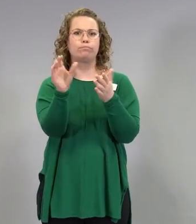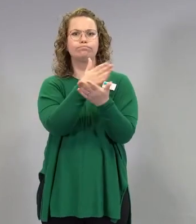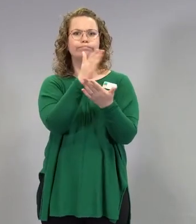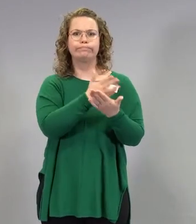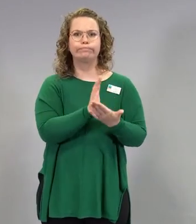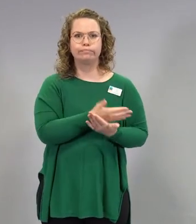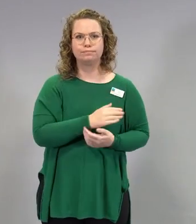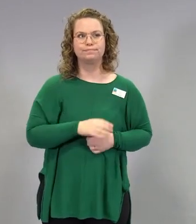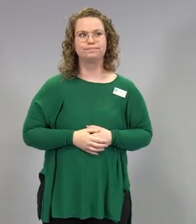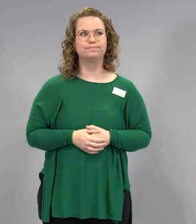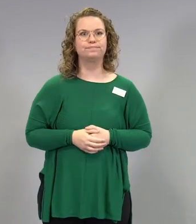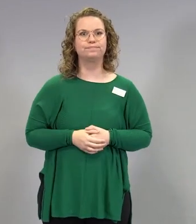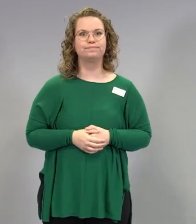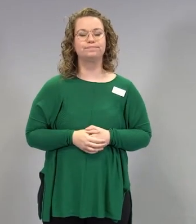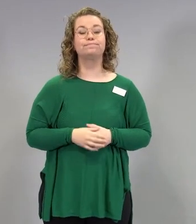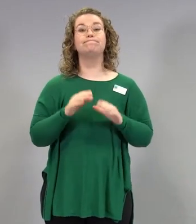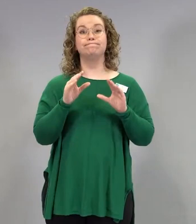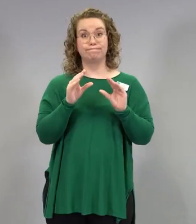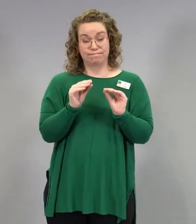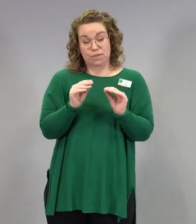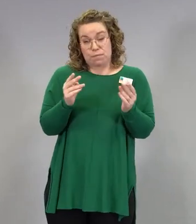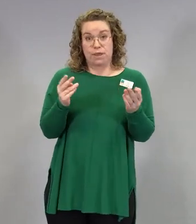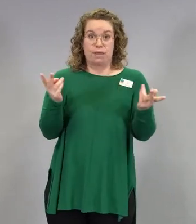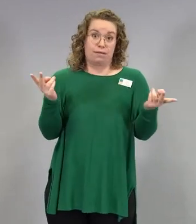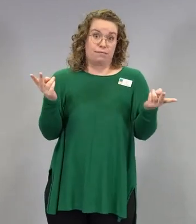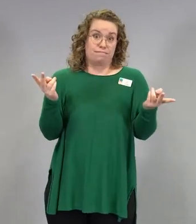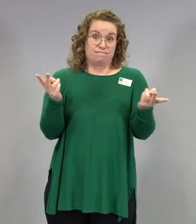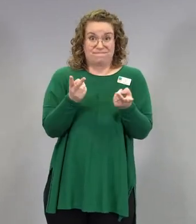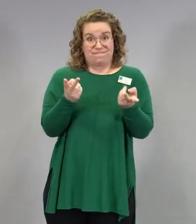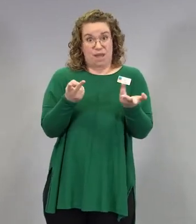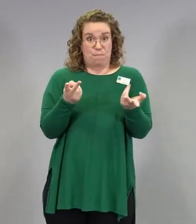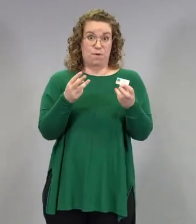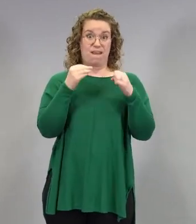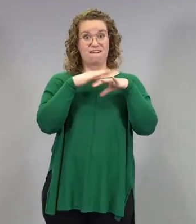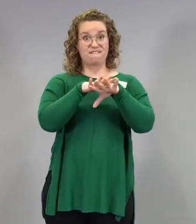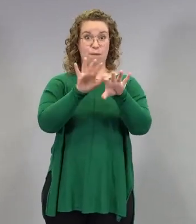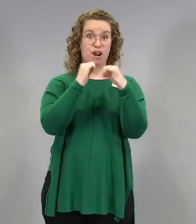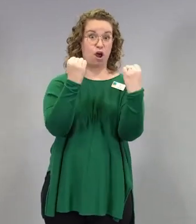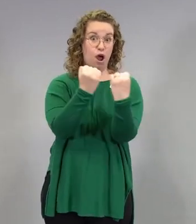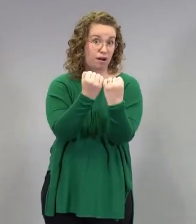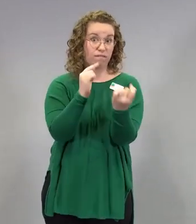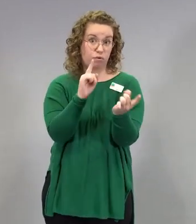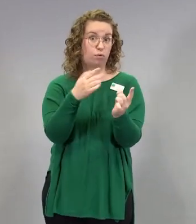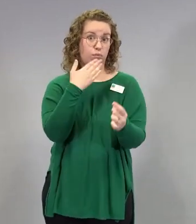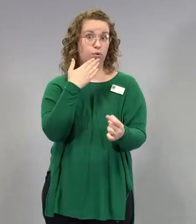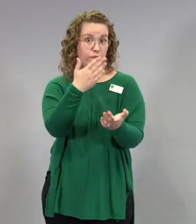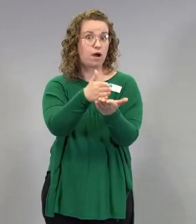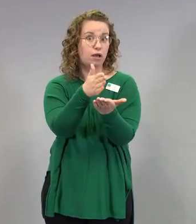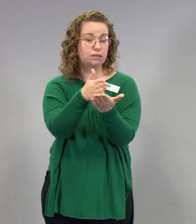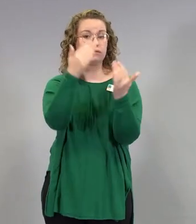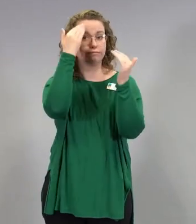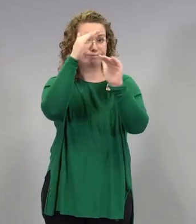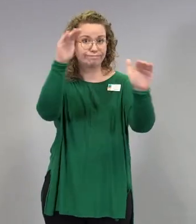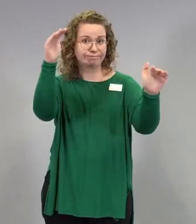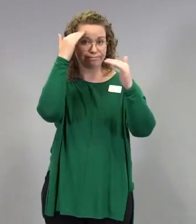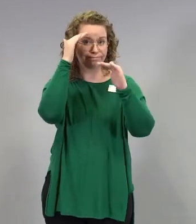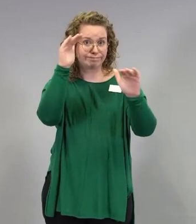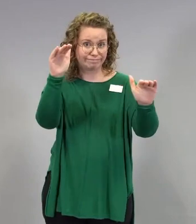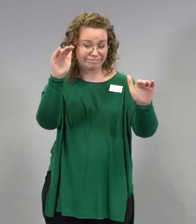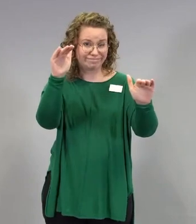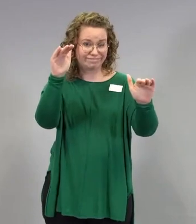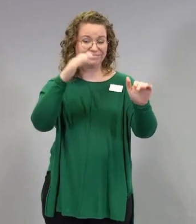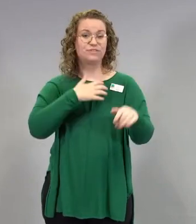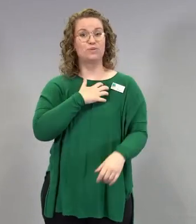Ehkä justiin tämän tyyppiset webinaarit voivat olla hyvä asia, että yritetään kertoa siitä